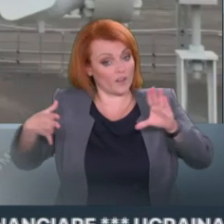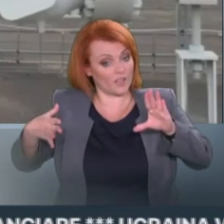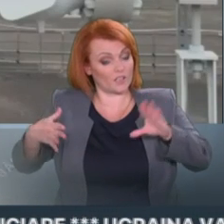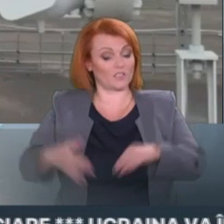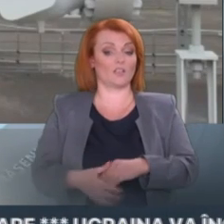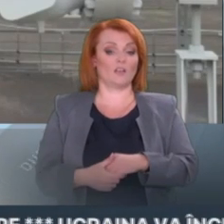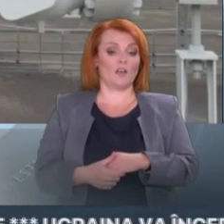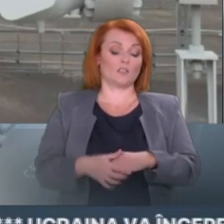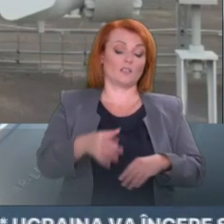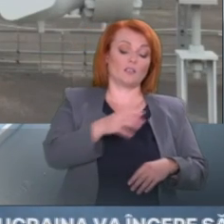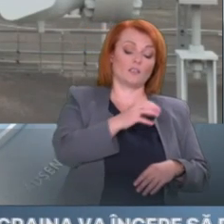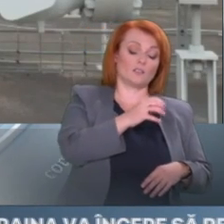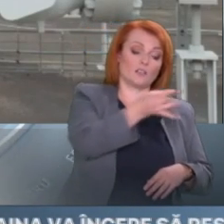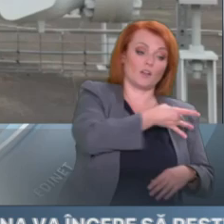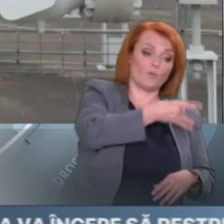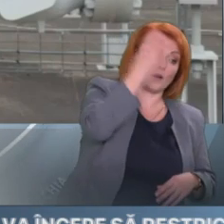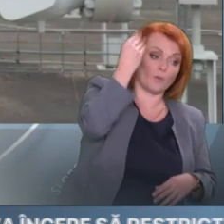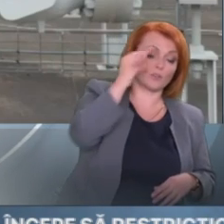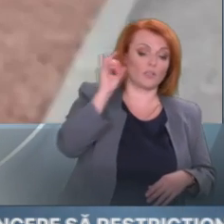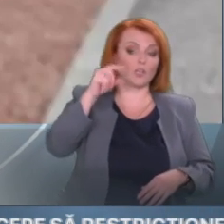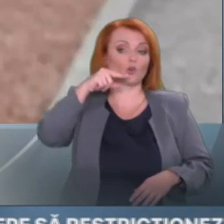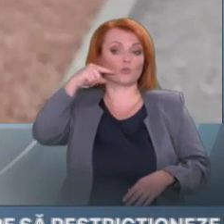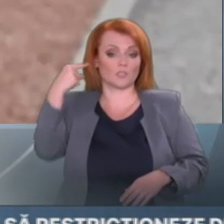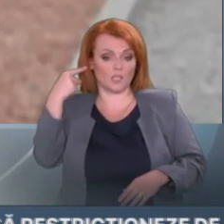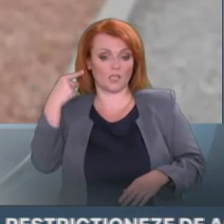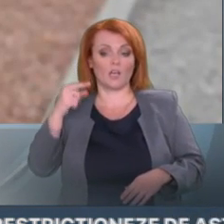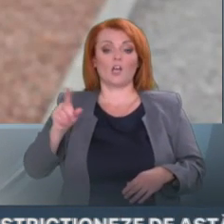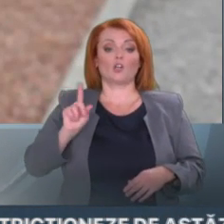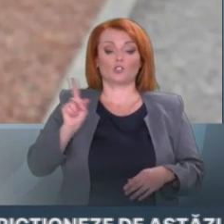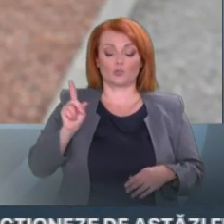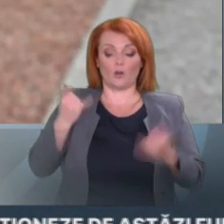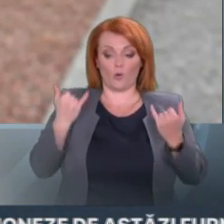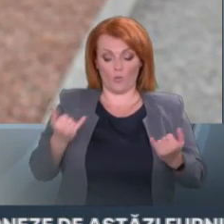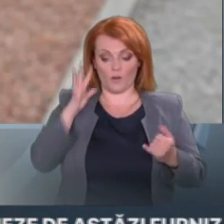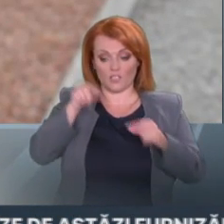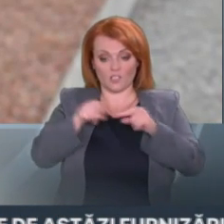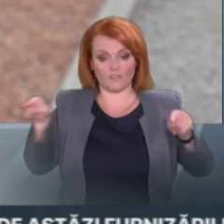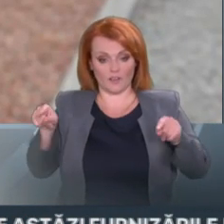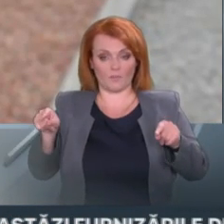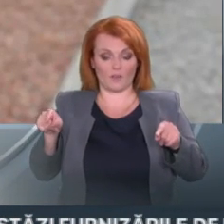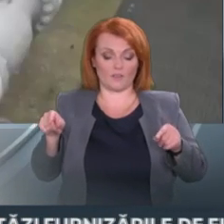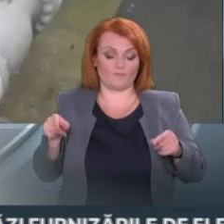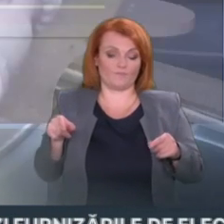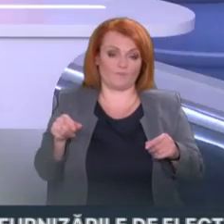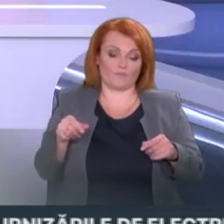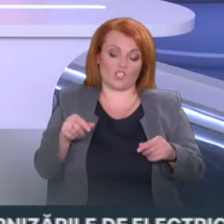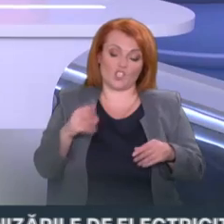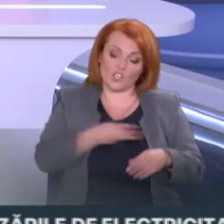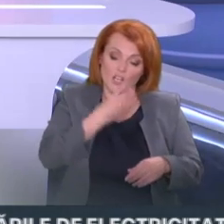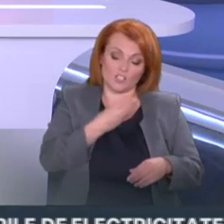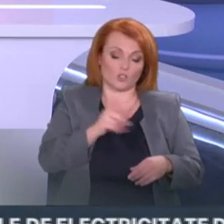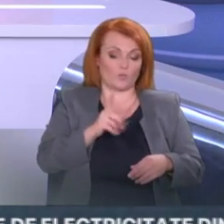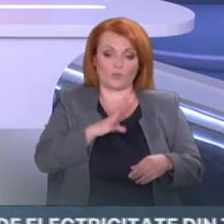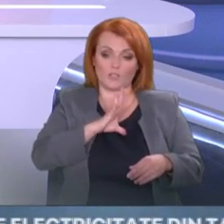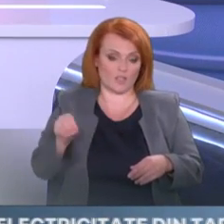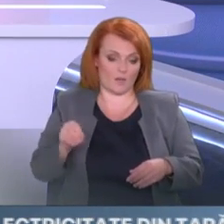dintre Republica Moldova și Federația Rusă, lucru care în această perioadă este foarte bine să le evităm. Asta voiam și să